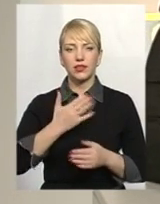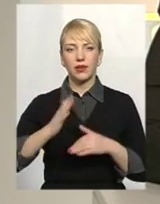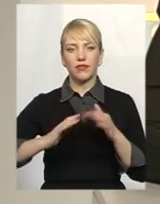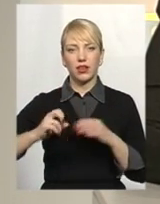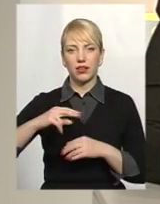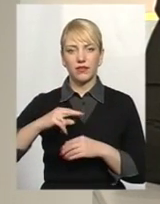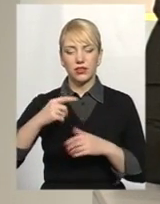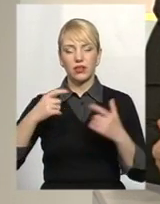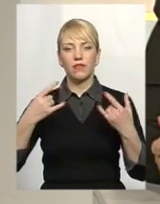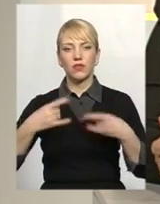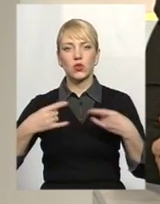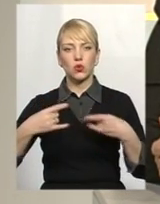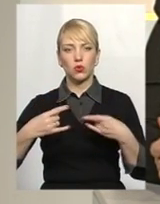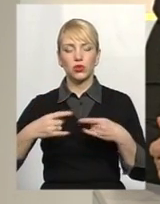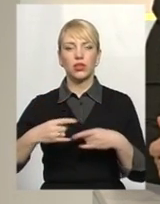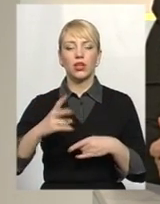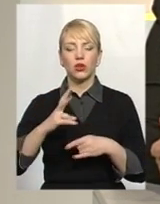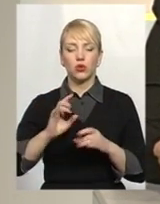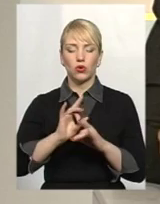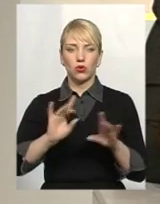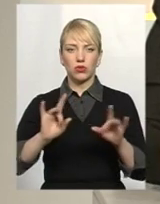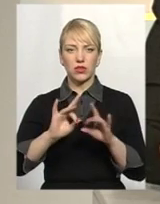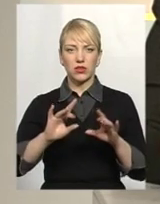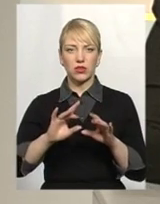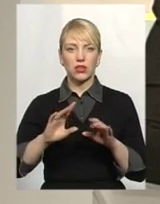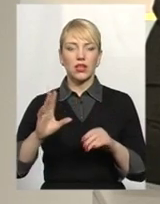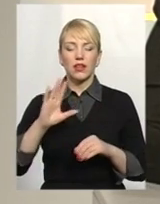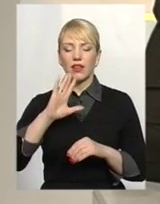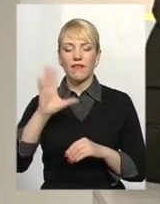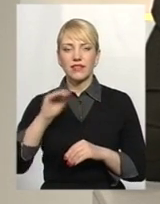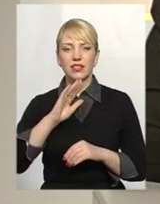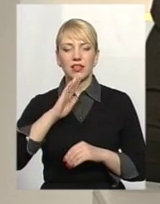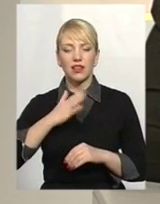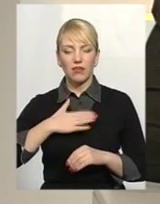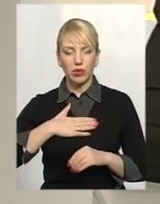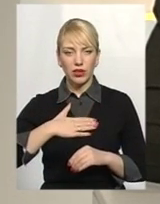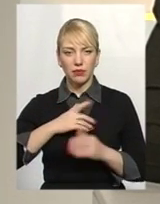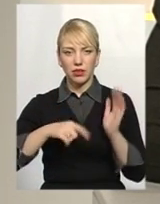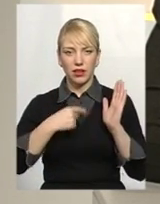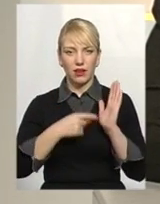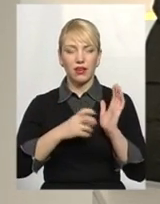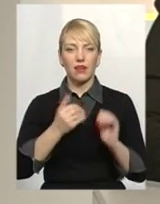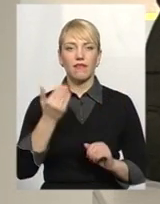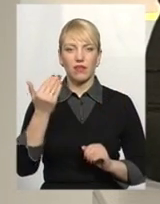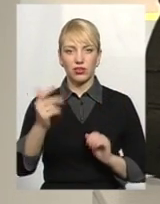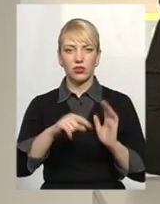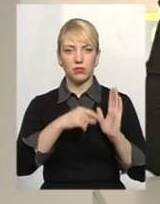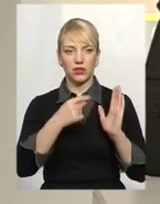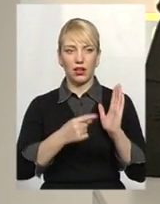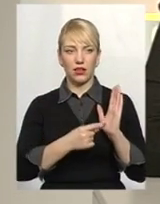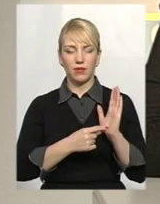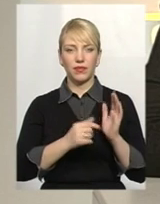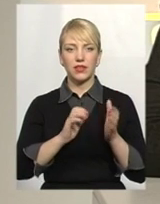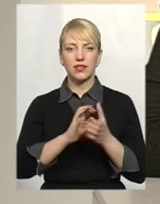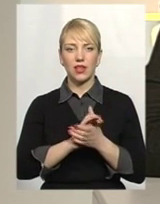які дадуть, сподіваюся, вичерпні роз'яснення на усі мої питання і ваші, шановні телеглядачі. Отже,